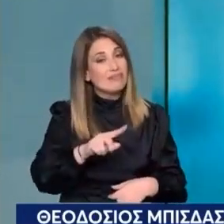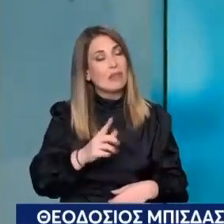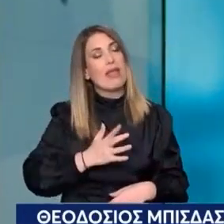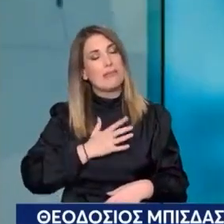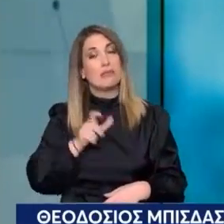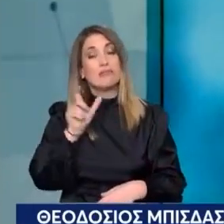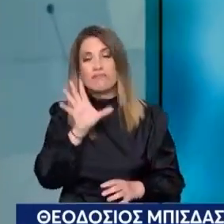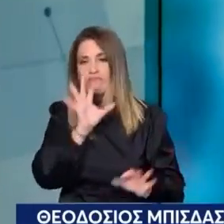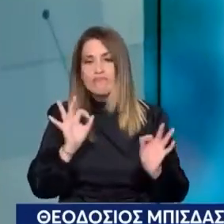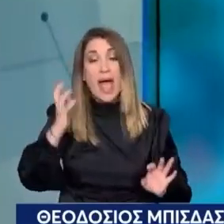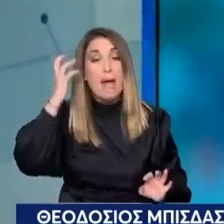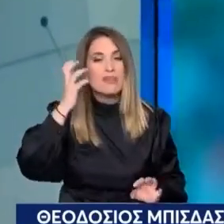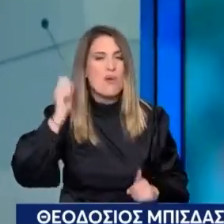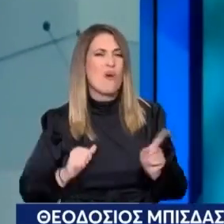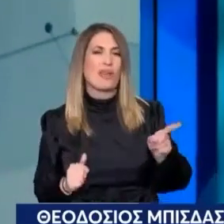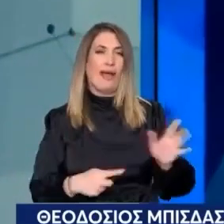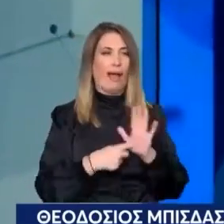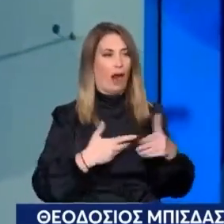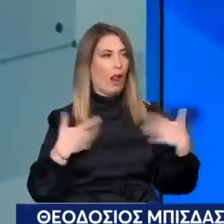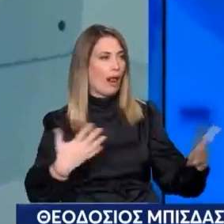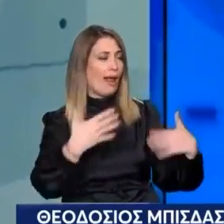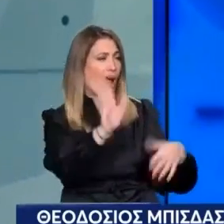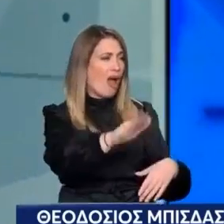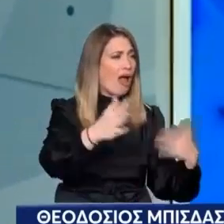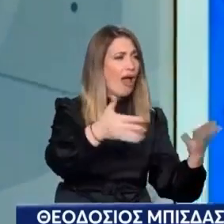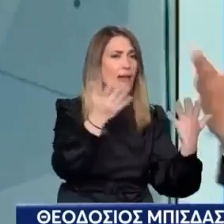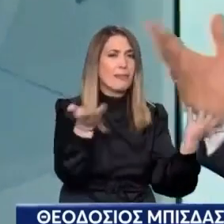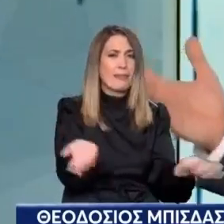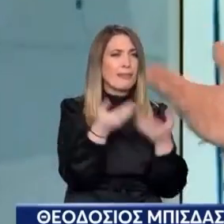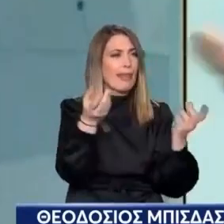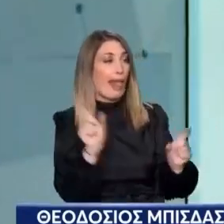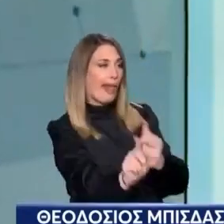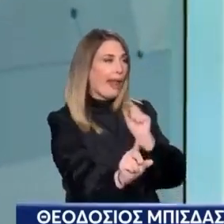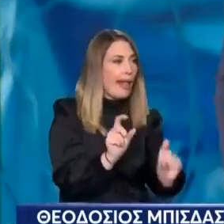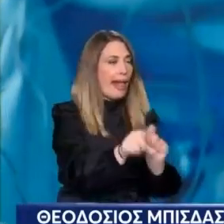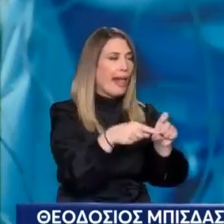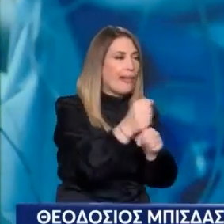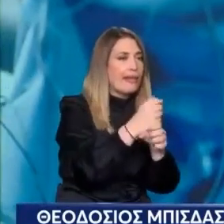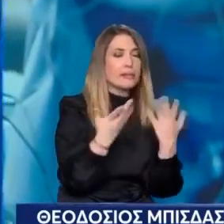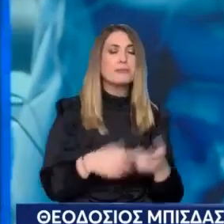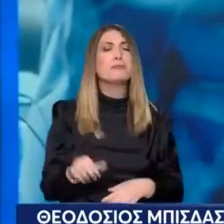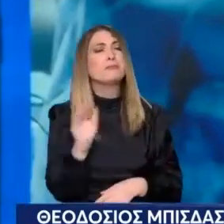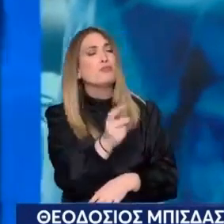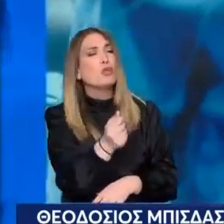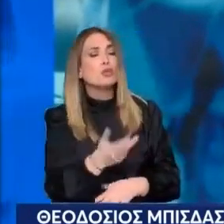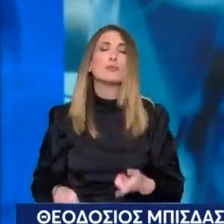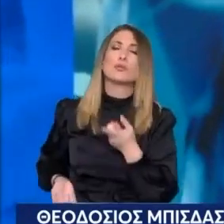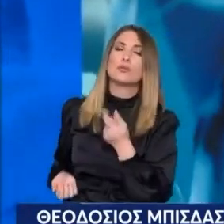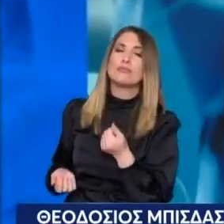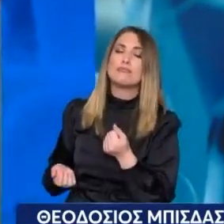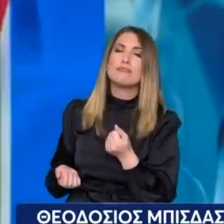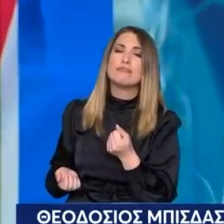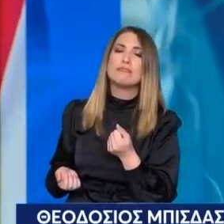επιστήμονες Πραγματικά Όχι αυτούς που δάζουν λαγούς Και παίρνουν τα πέτρα χίλια Τι κόστος έχει αυτό Είναι το κόστος στην